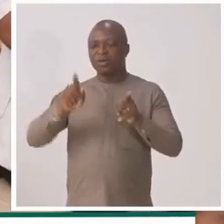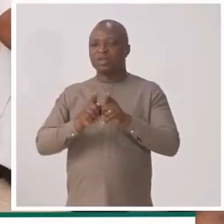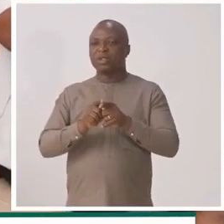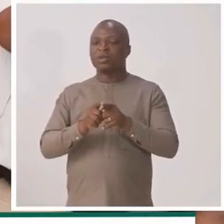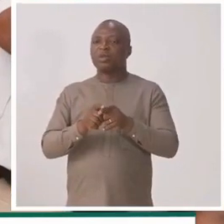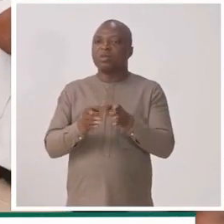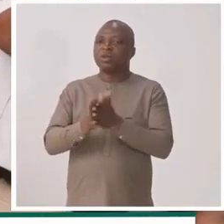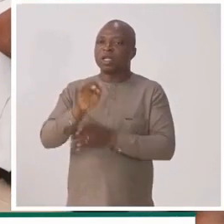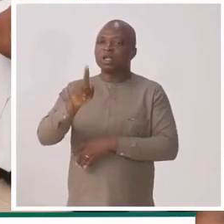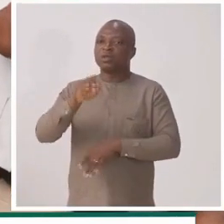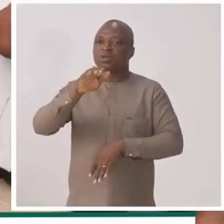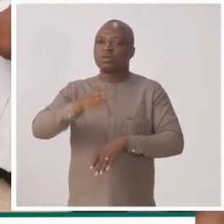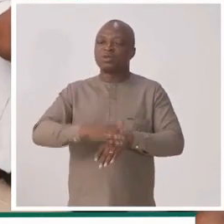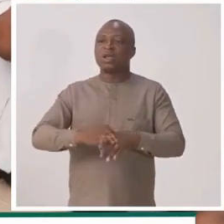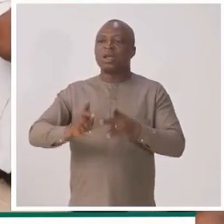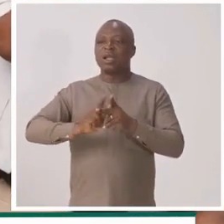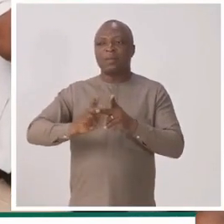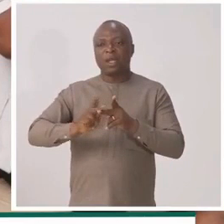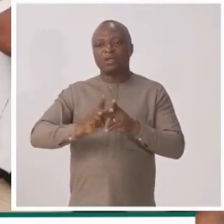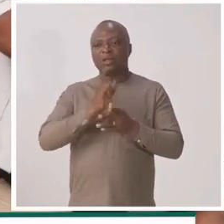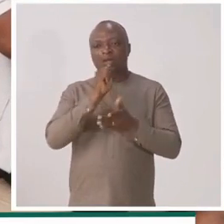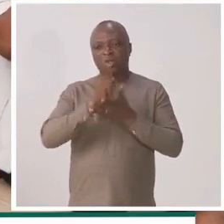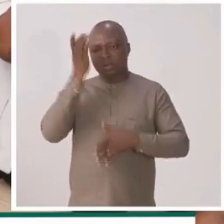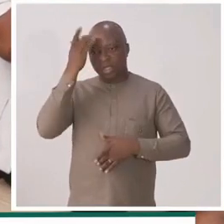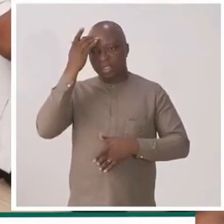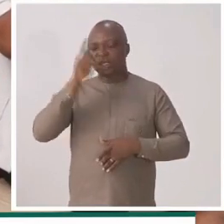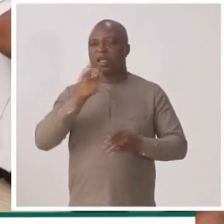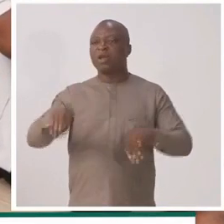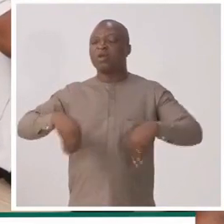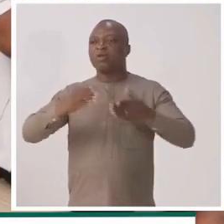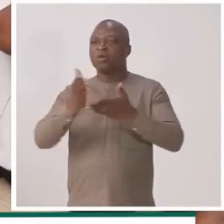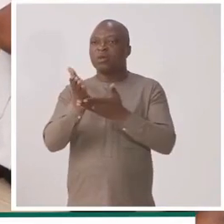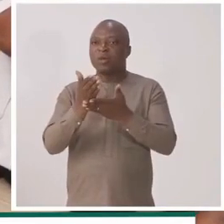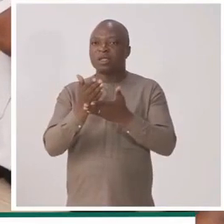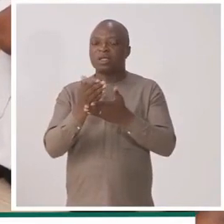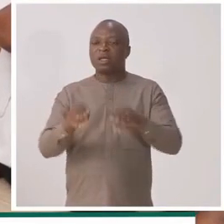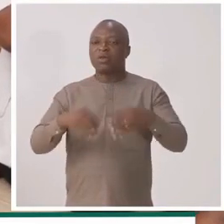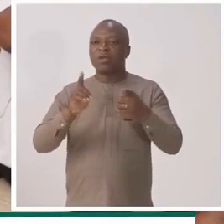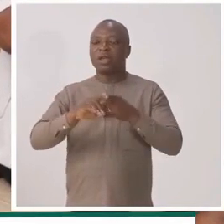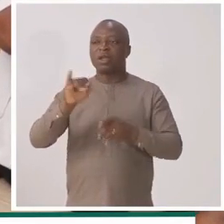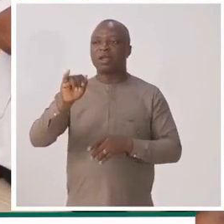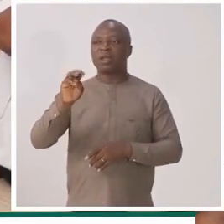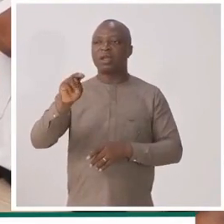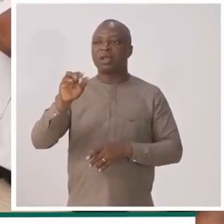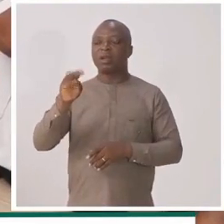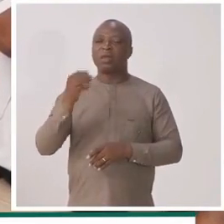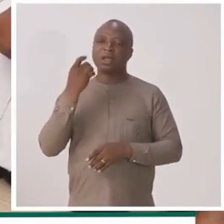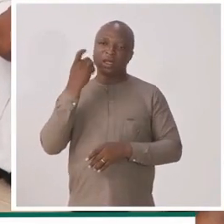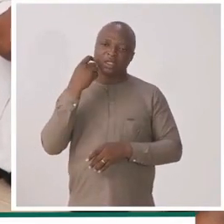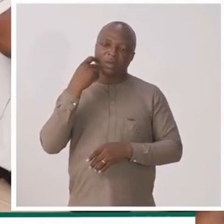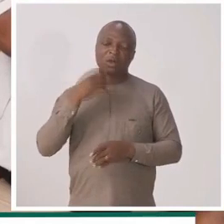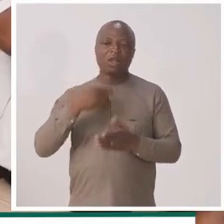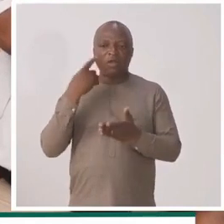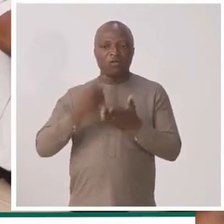M. le ministre, de rebondir un peu sur la pratique même de l'assurance maladie qui est confiée, une partie est confiée à l'INAM. Et